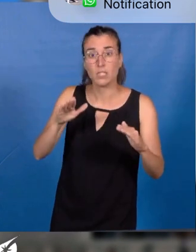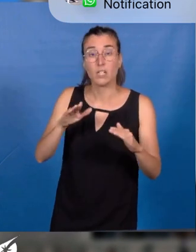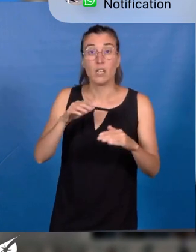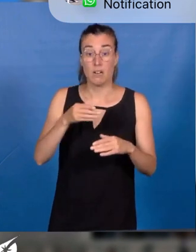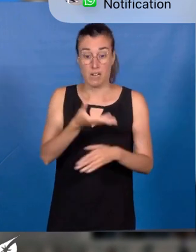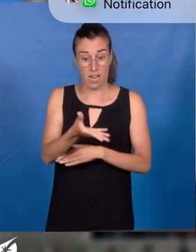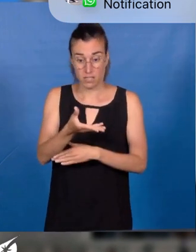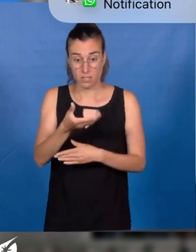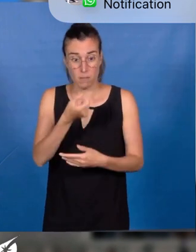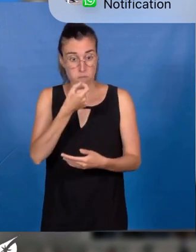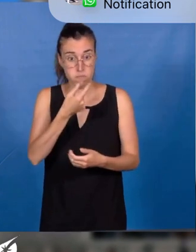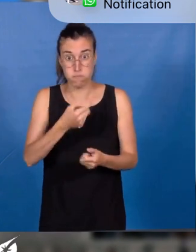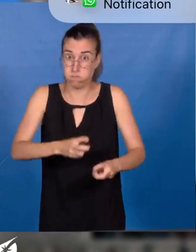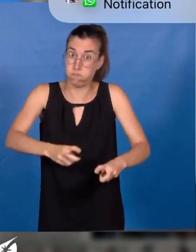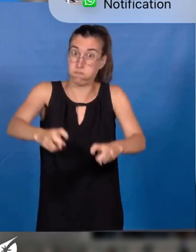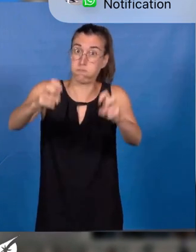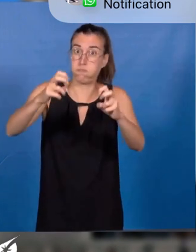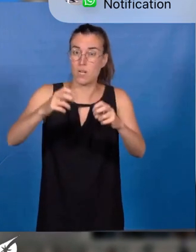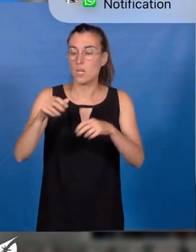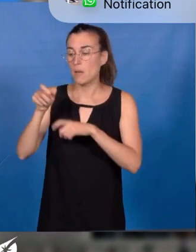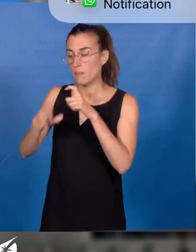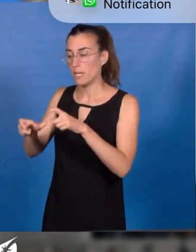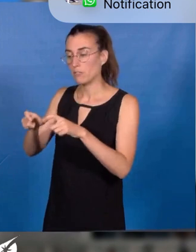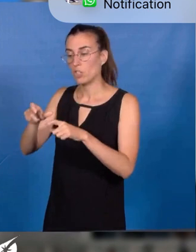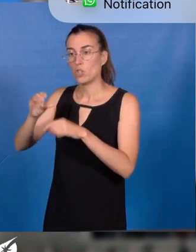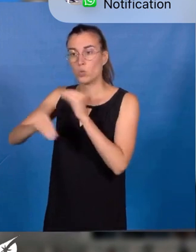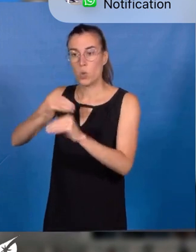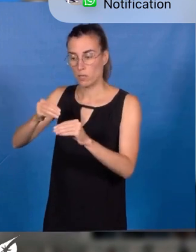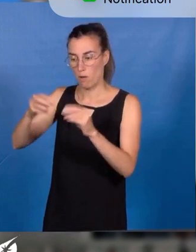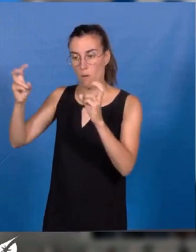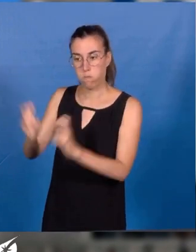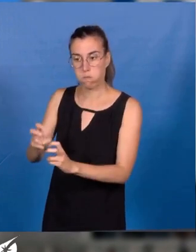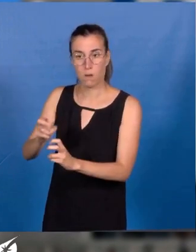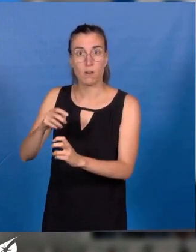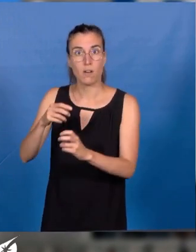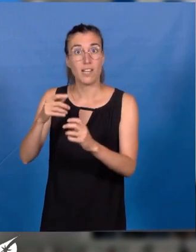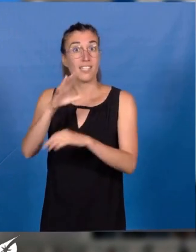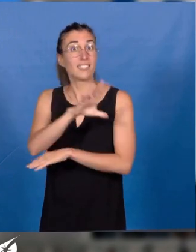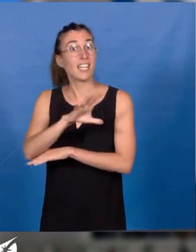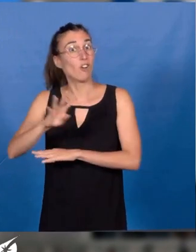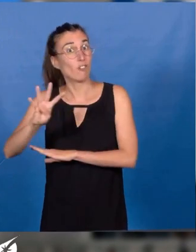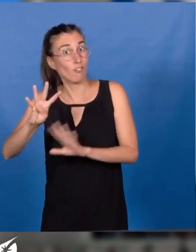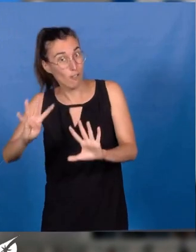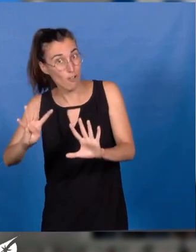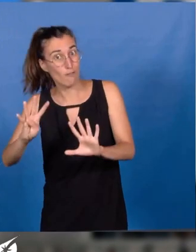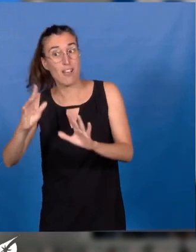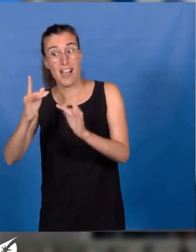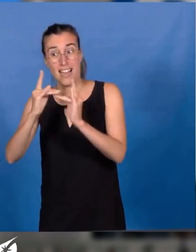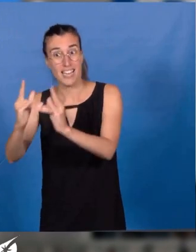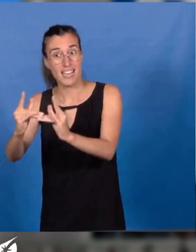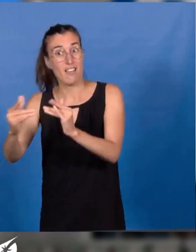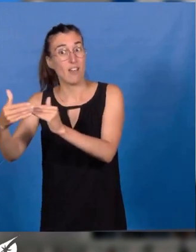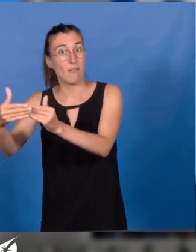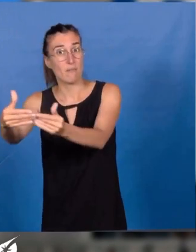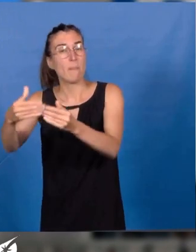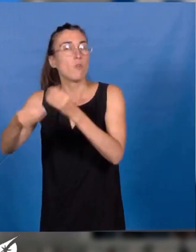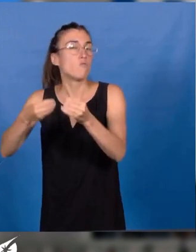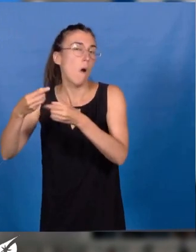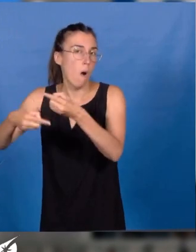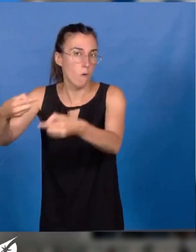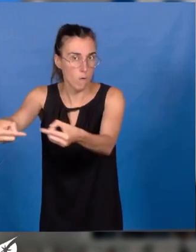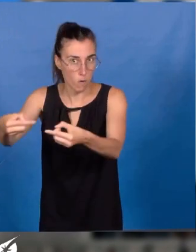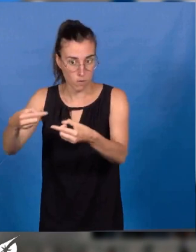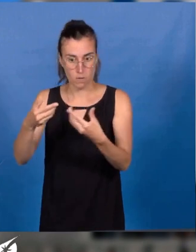personnels soignants en psychiatrie, 59 lits sont fermés ou en cours de fermeture depuis juillet 2022 en Loire-Atlantique, dont 17